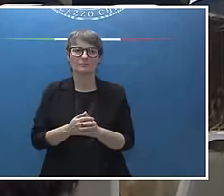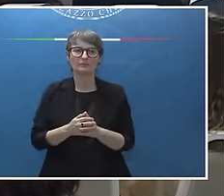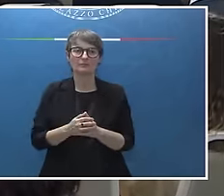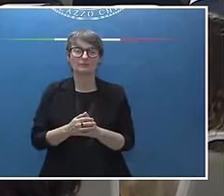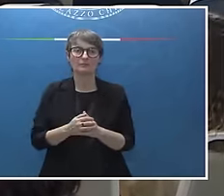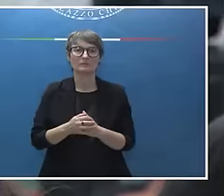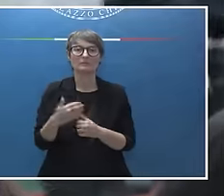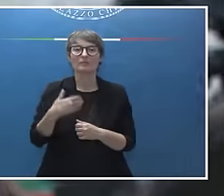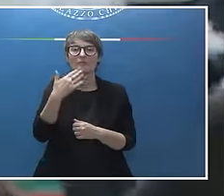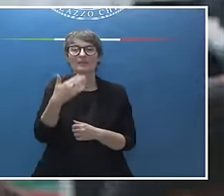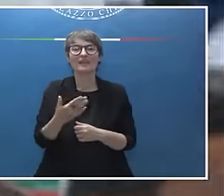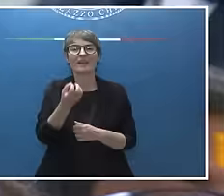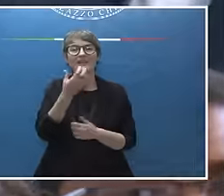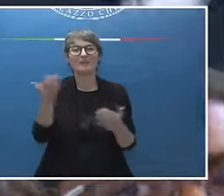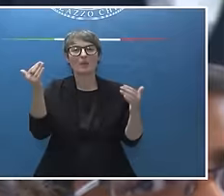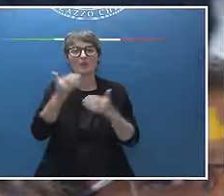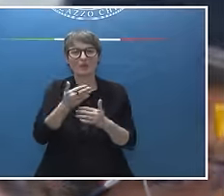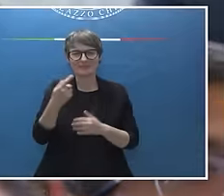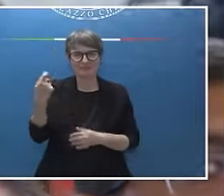Grazie, buongiorno Presidente.